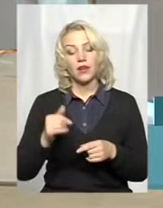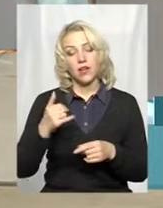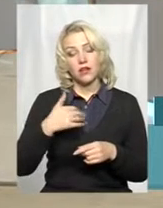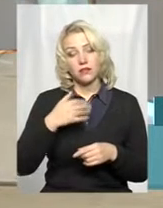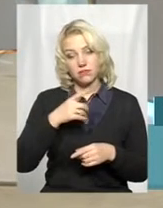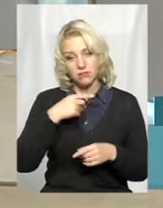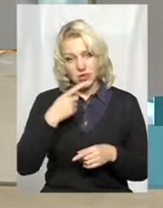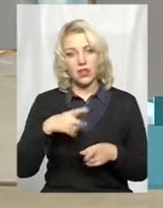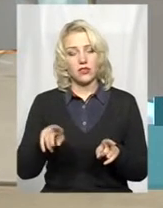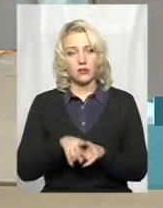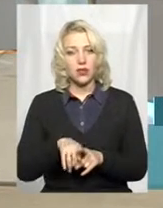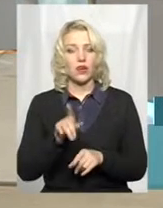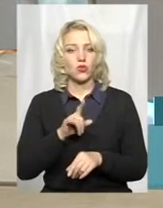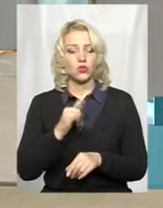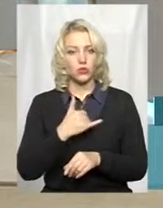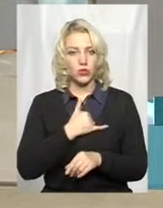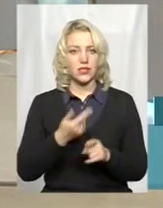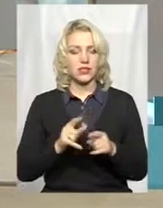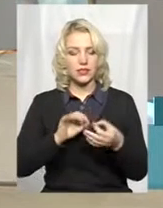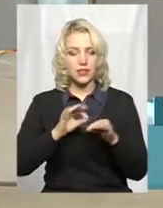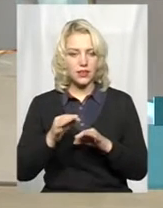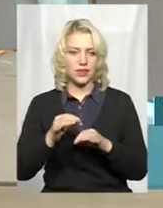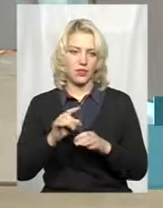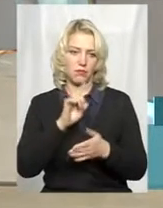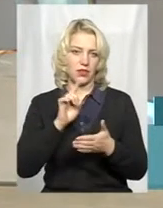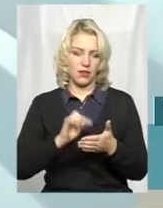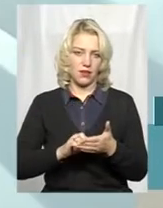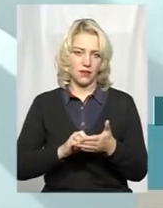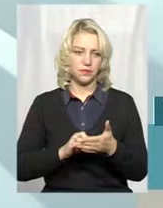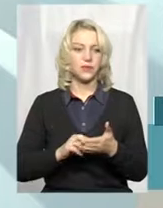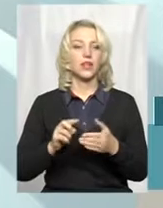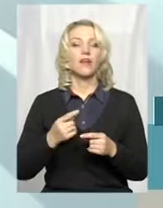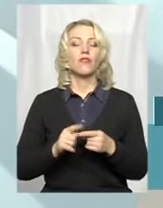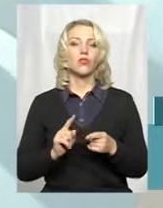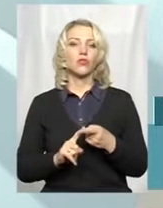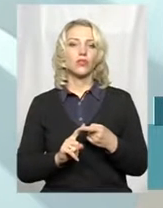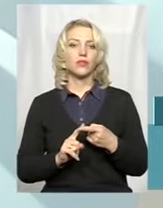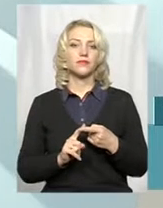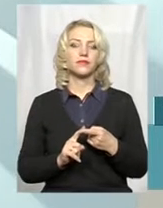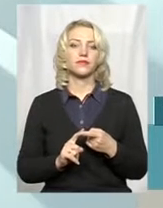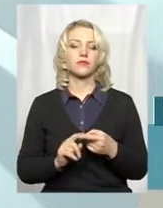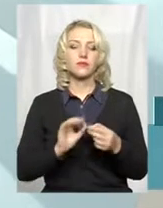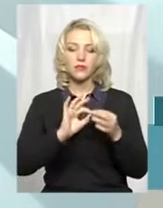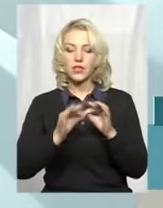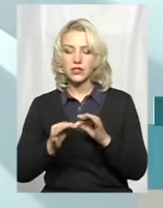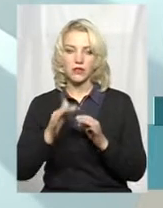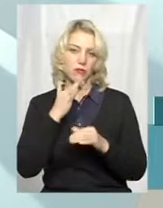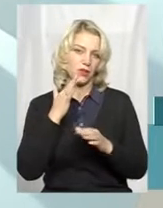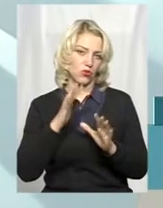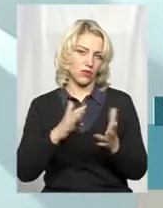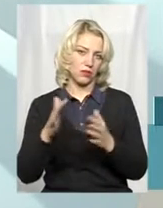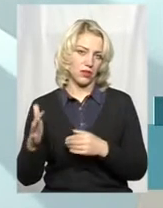нас це дуже складне питання, і воно складне в багатьох